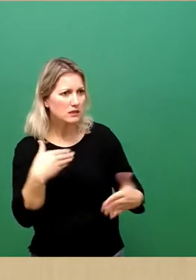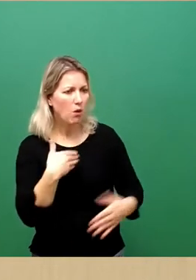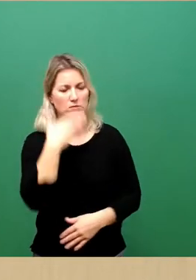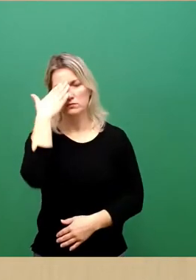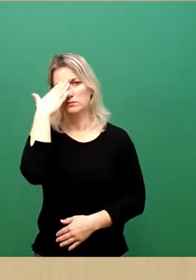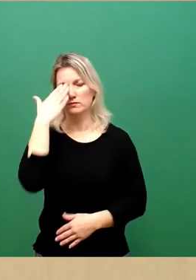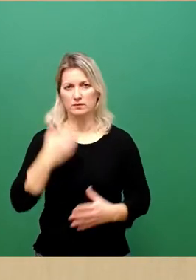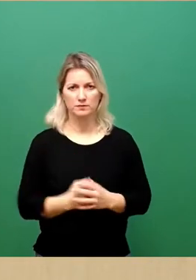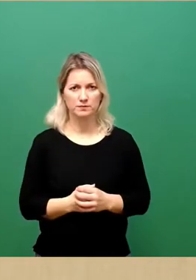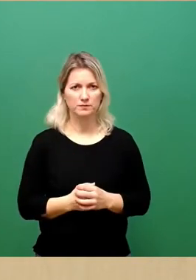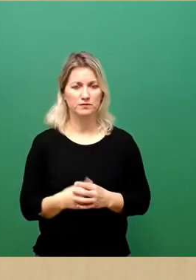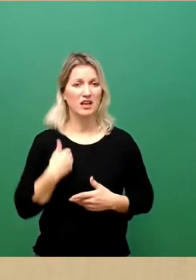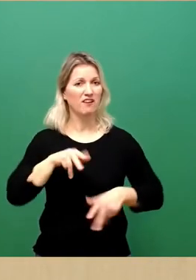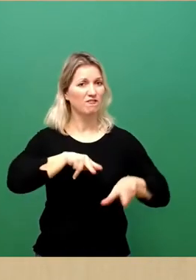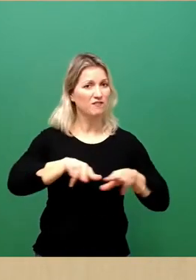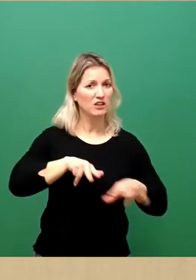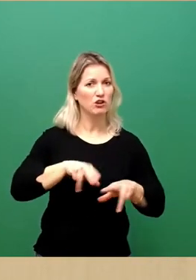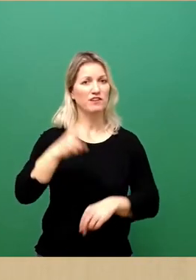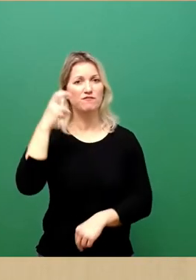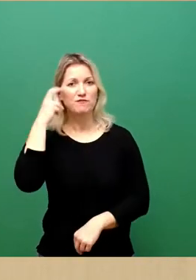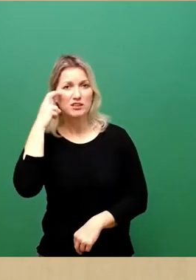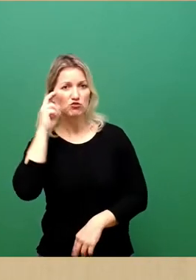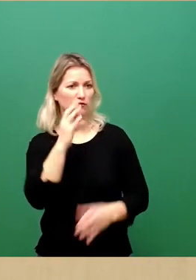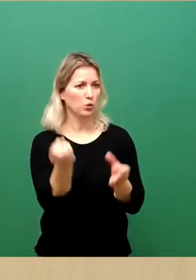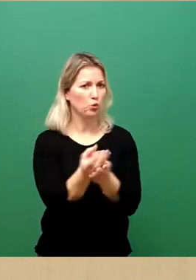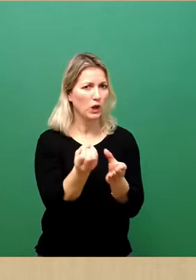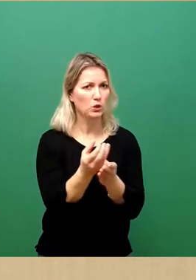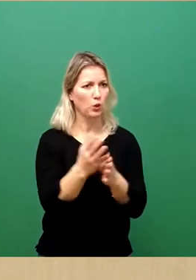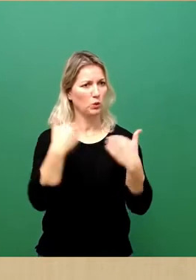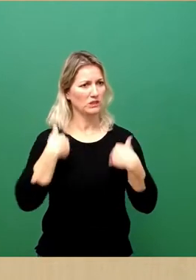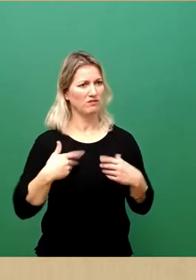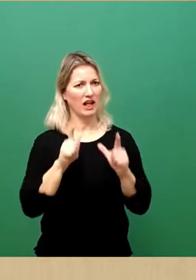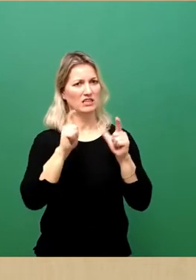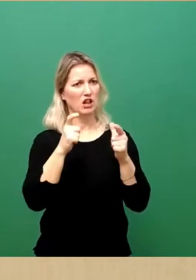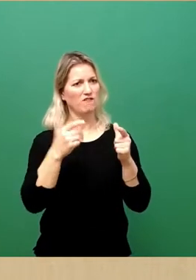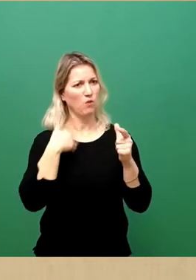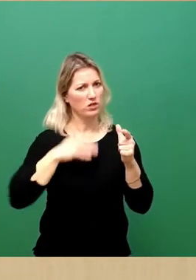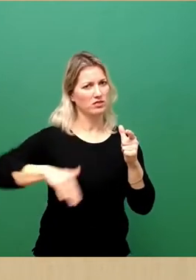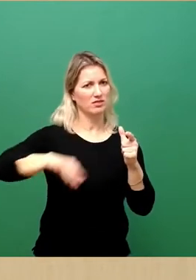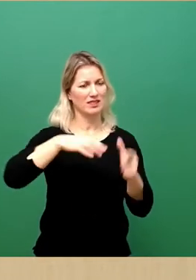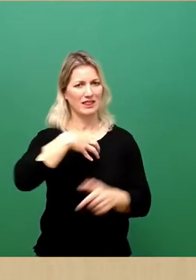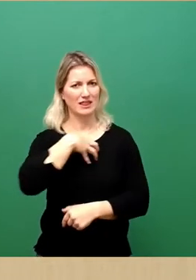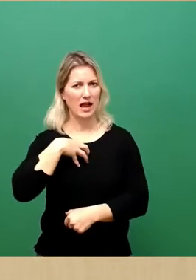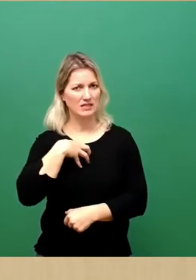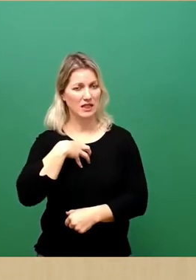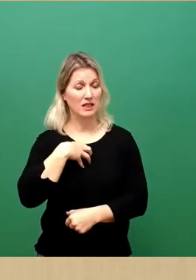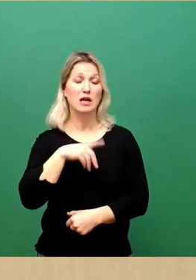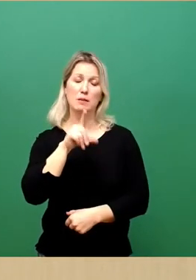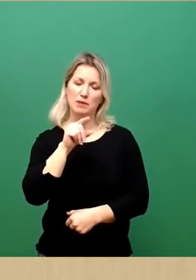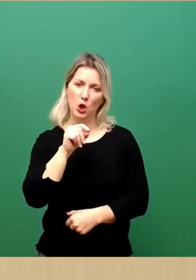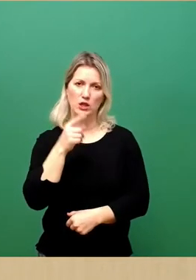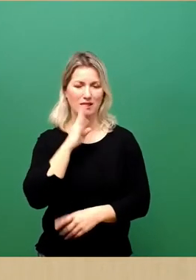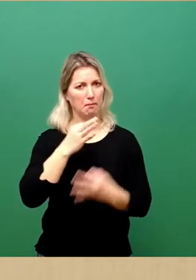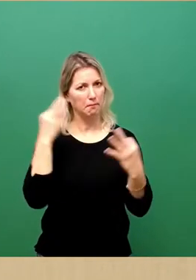Wissenschaft, Kultur und die Zivilgesellschaft der Landeshauptstadt sind auf ein nachdrückliches Signal